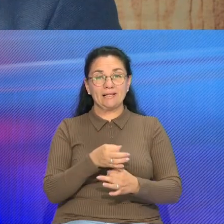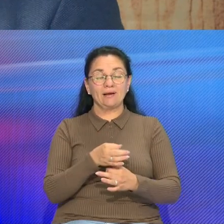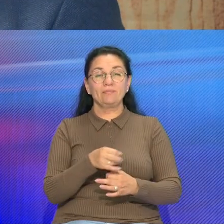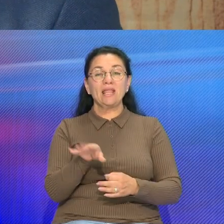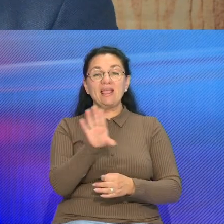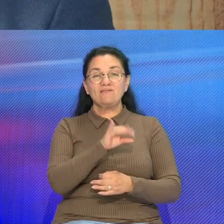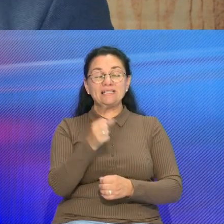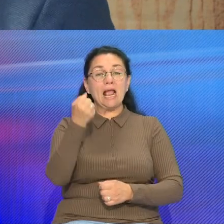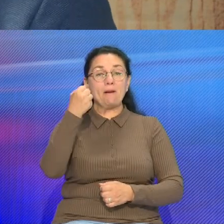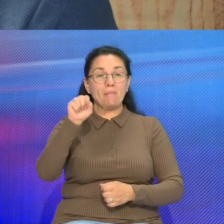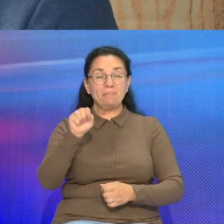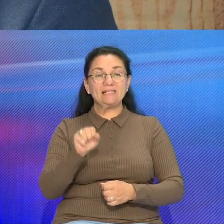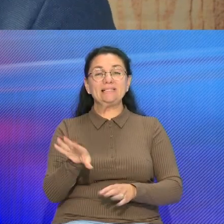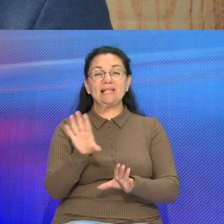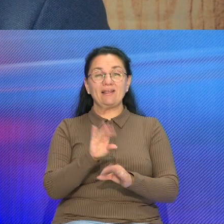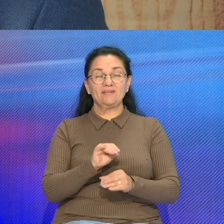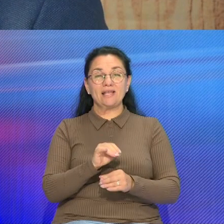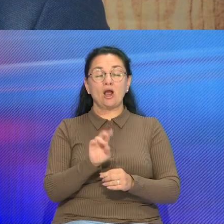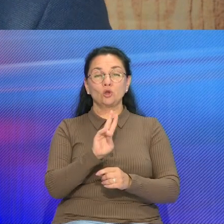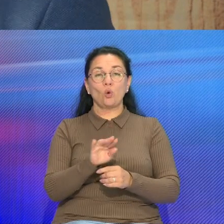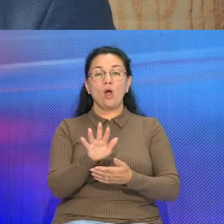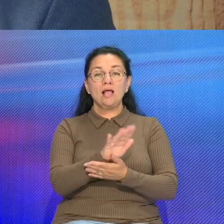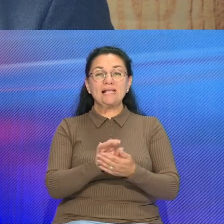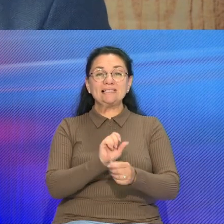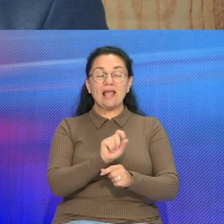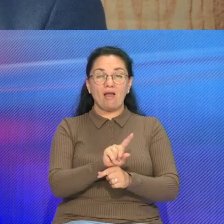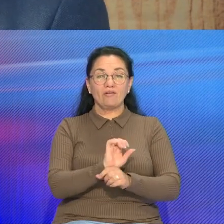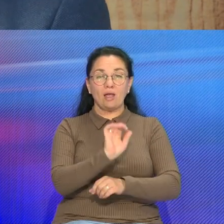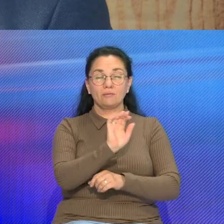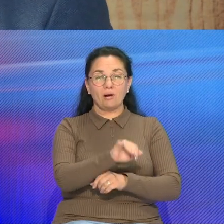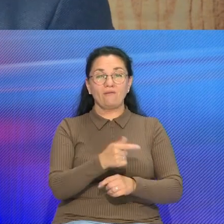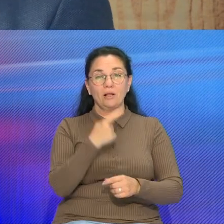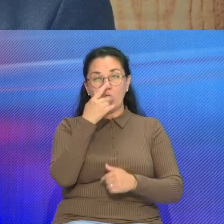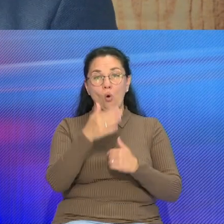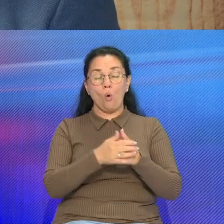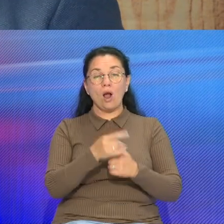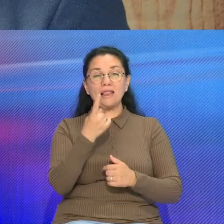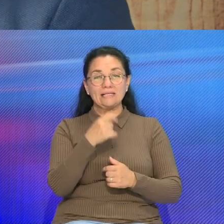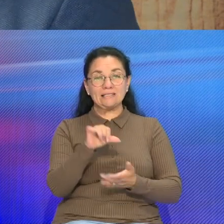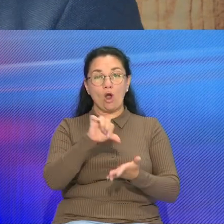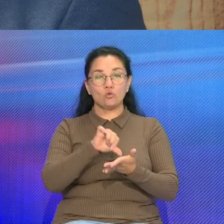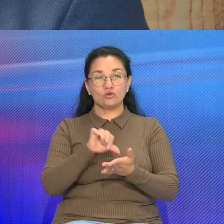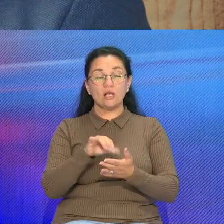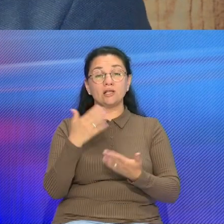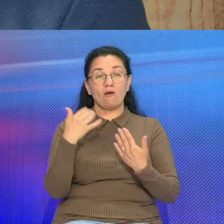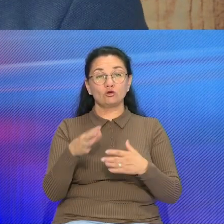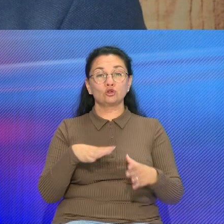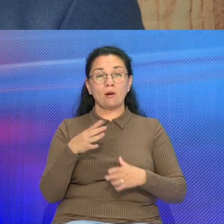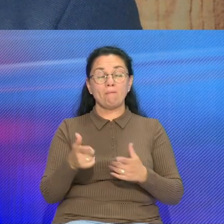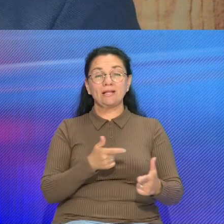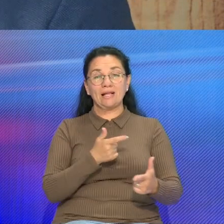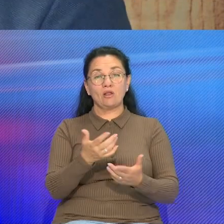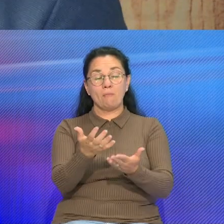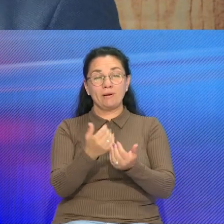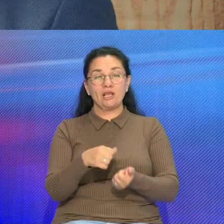победителей, всех, кто отправил заявки, мы отобрали И вот порядка 100 участников готовятся уже к принятию